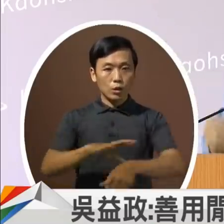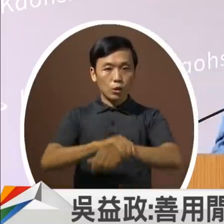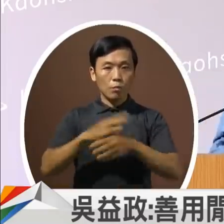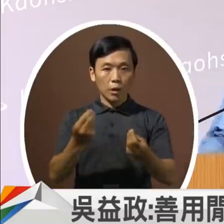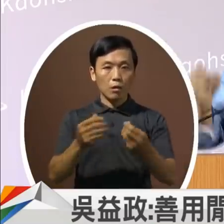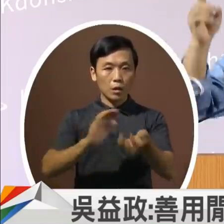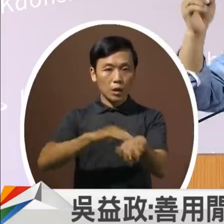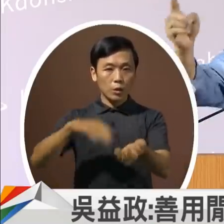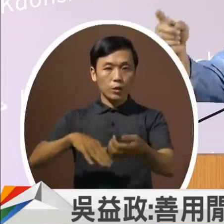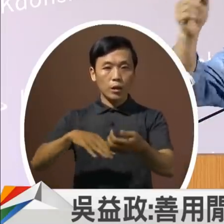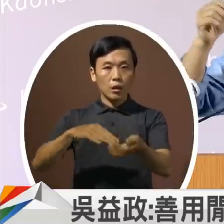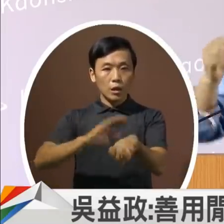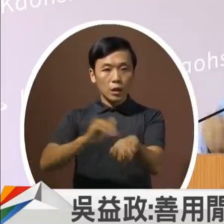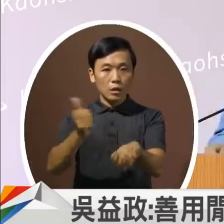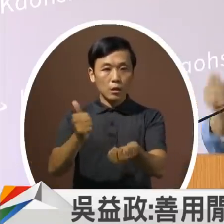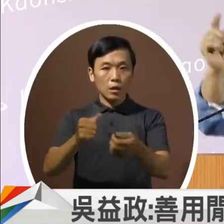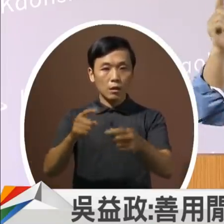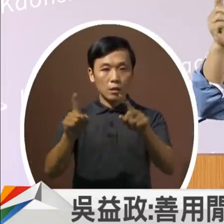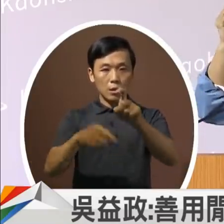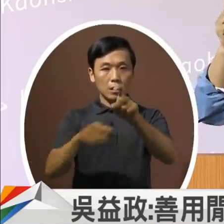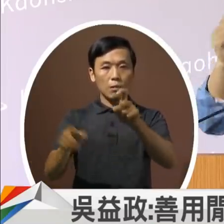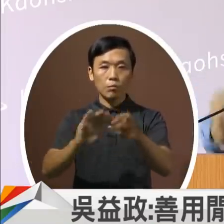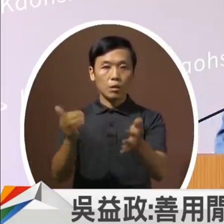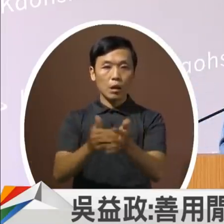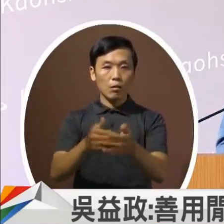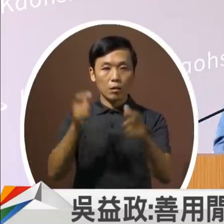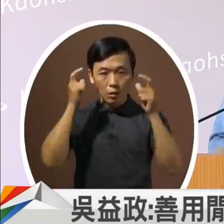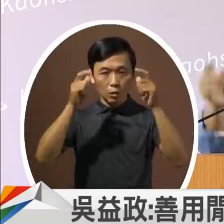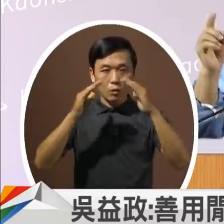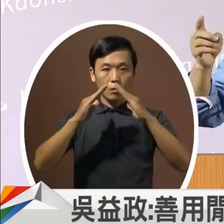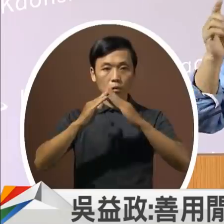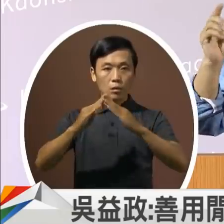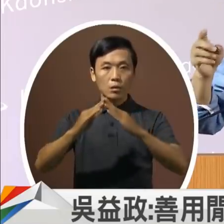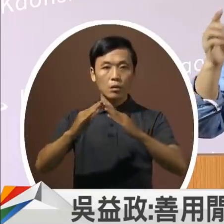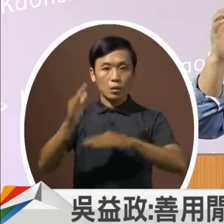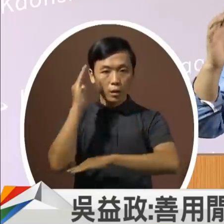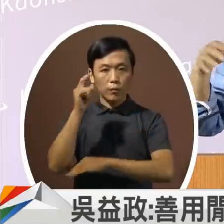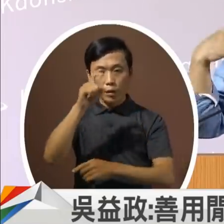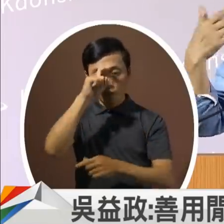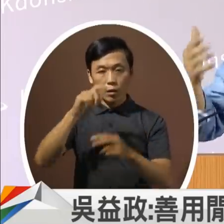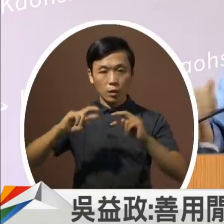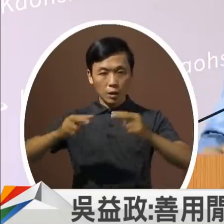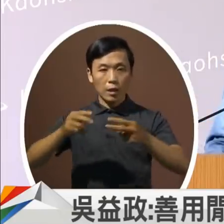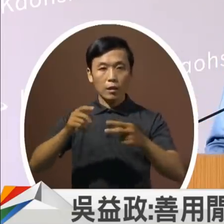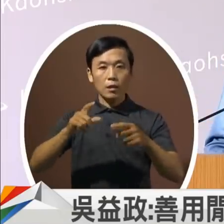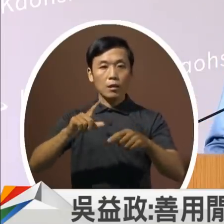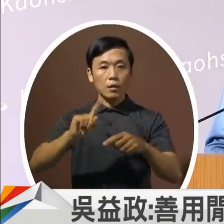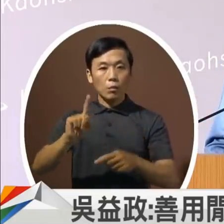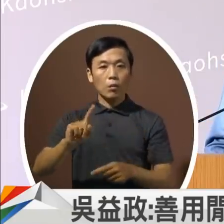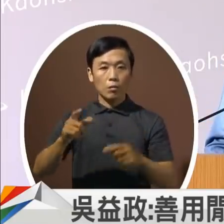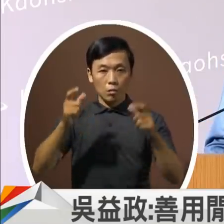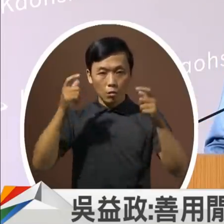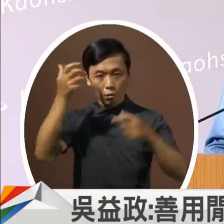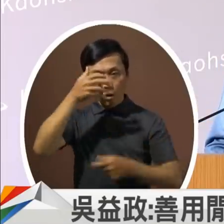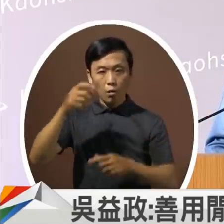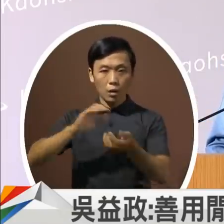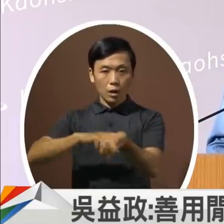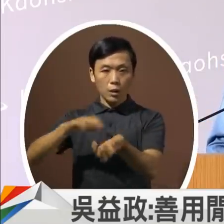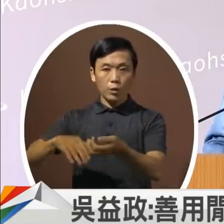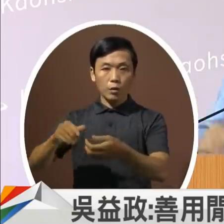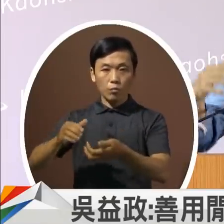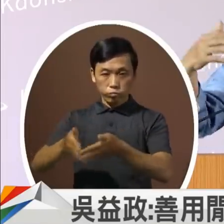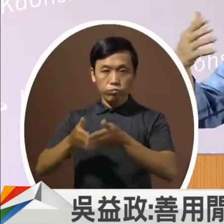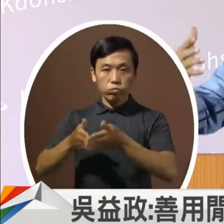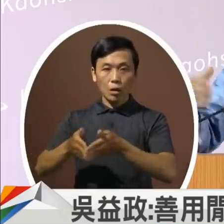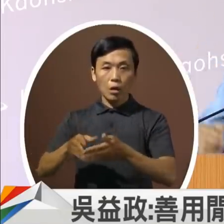生不到十个薪水不到十万高雄市政府我要求他把它改成说因为老人一个老人医院的一个需求